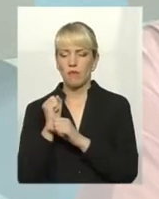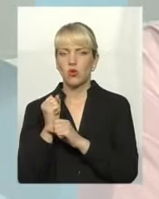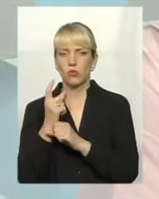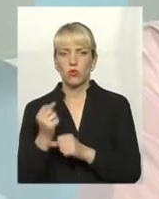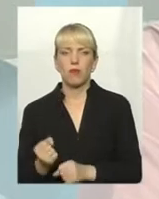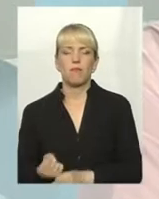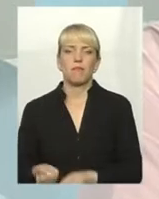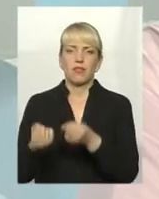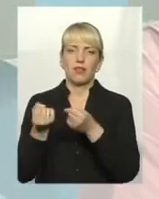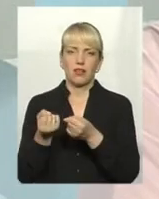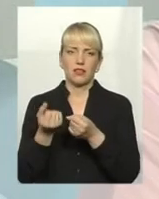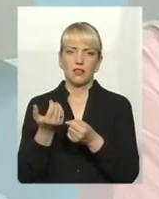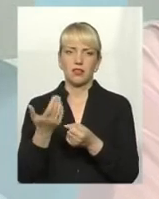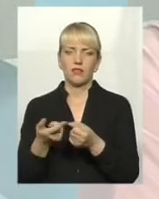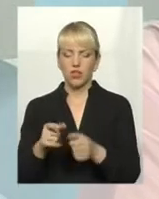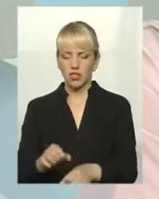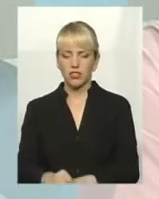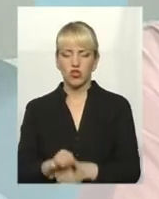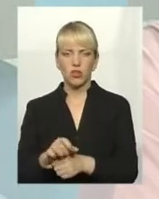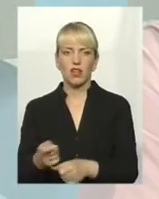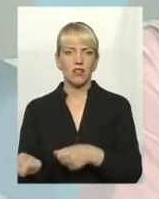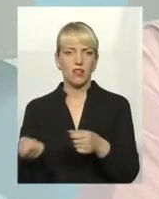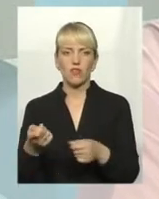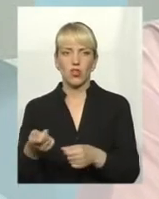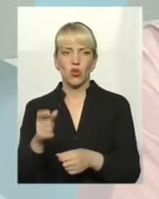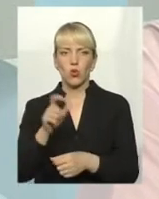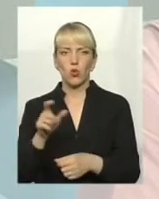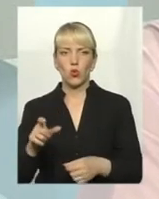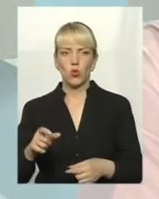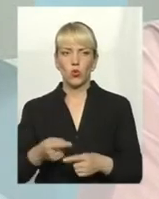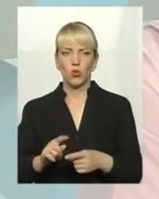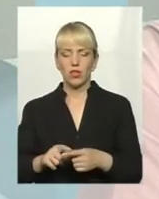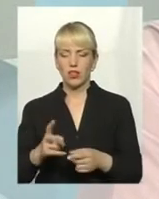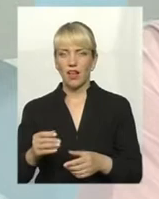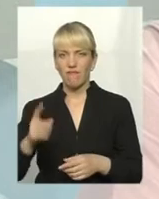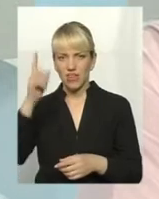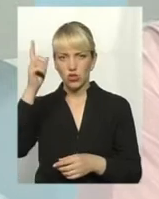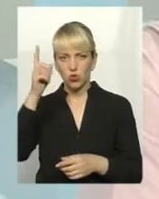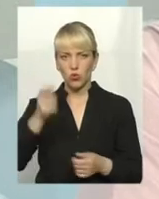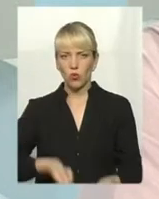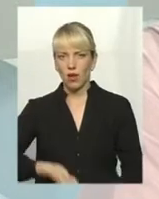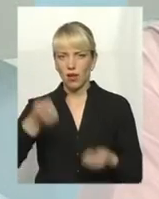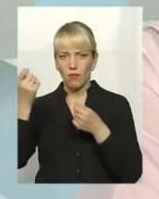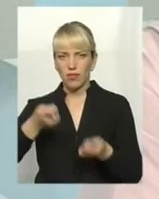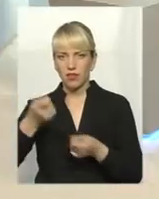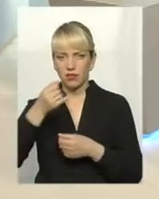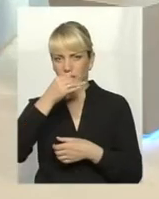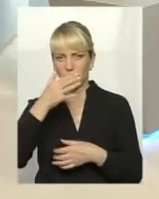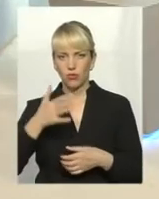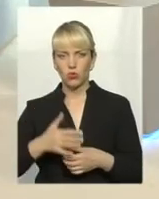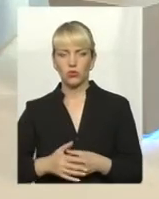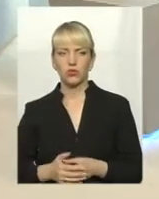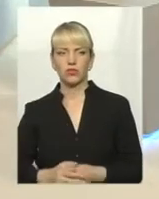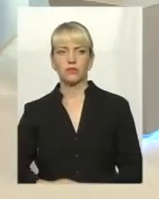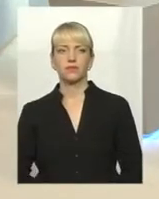стоять, вони не вивозяться, люди теж підняти на високий на рівень прицепа,